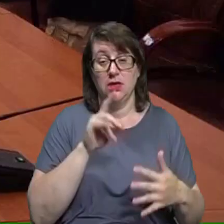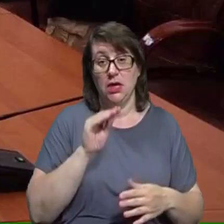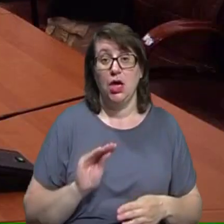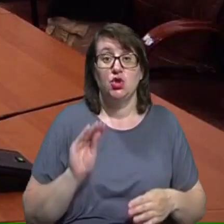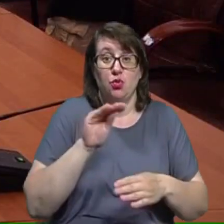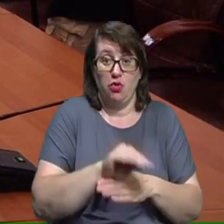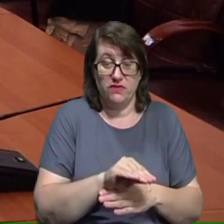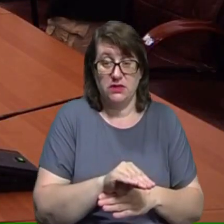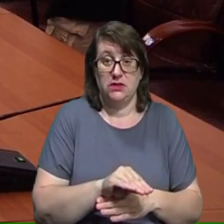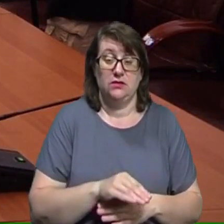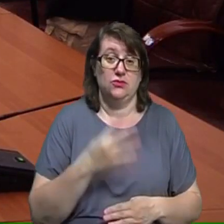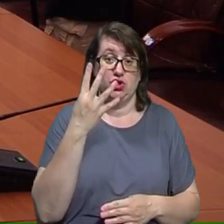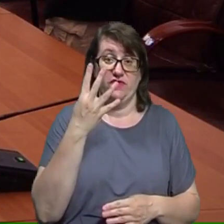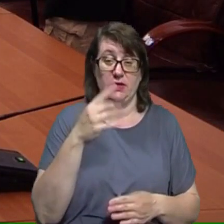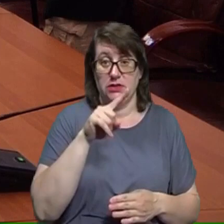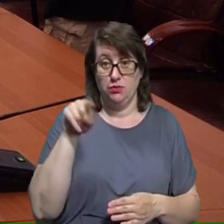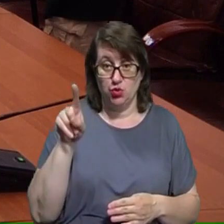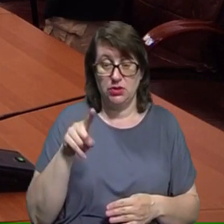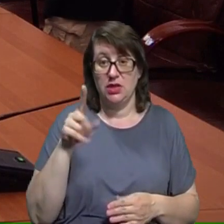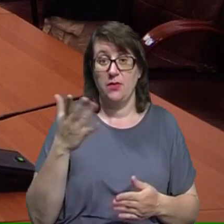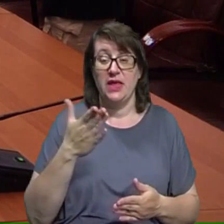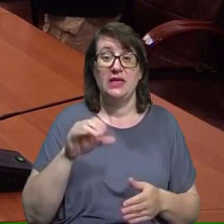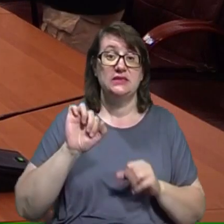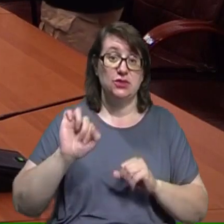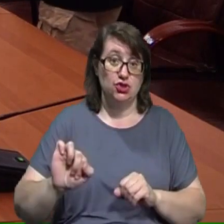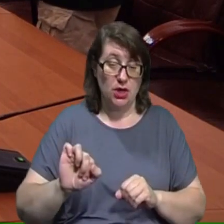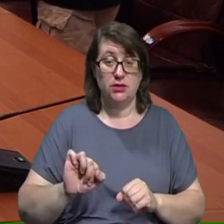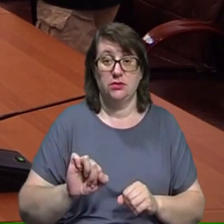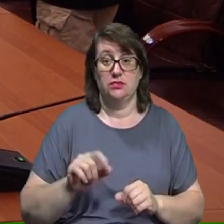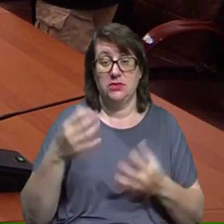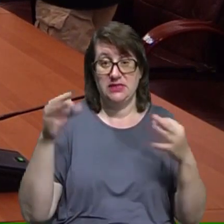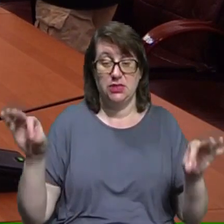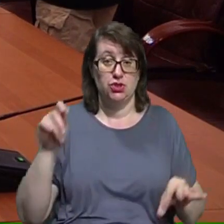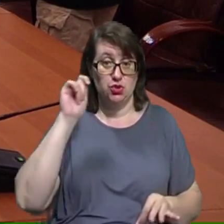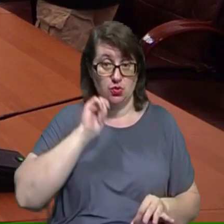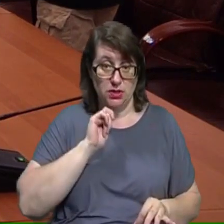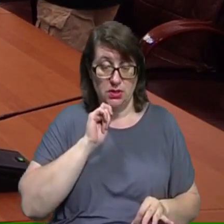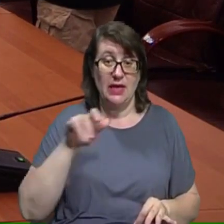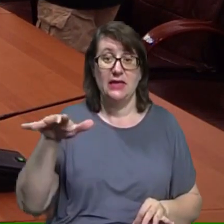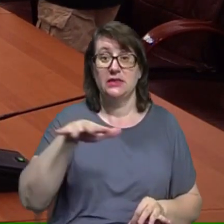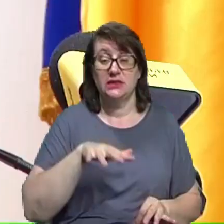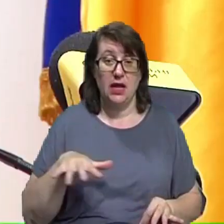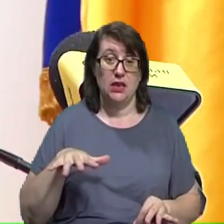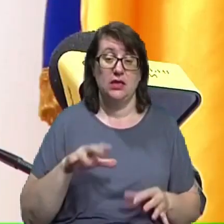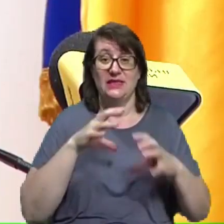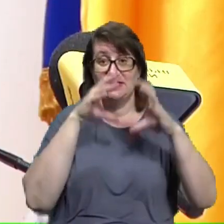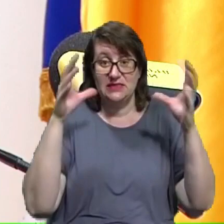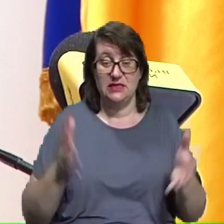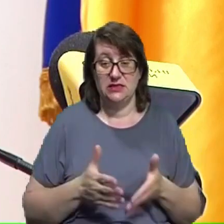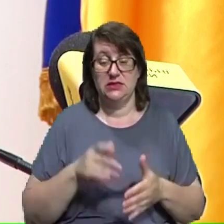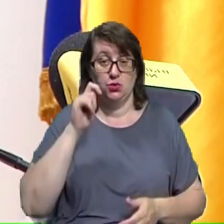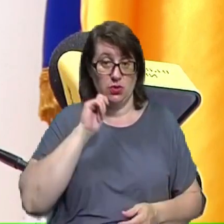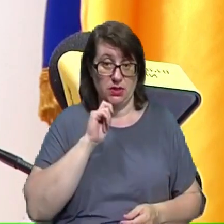четвертий пункт, там де захищав і захищає, незалежність України, територіальний цілісник України. Також